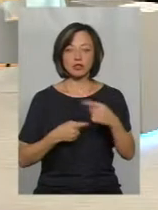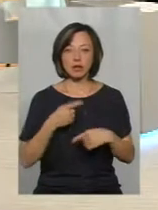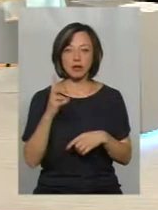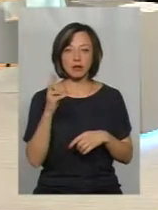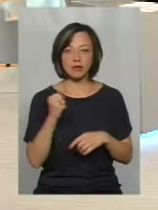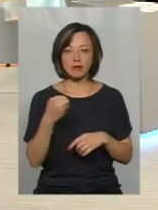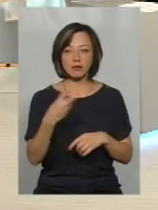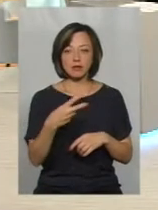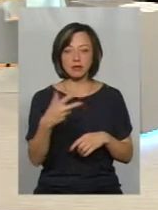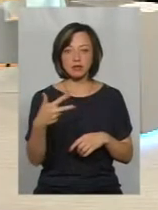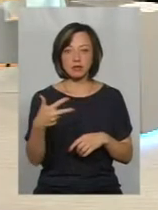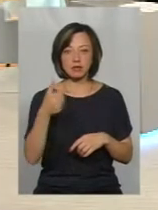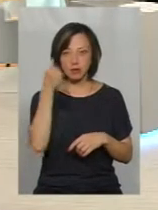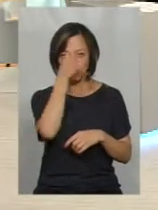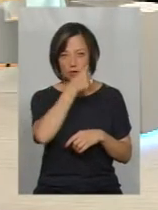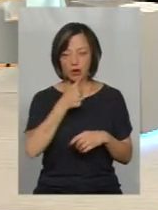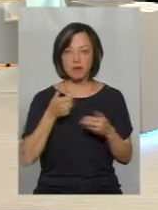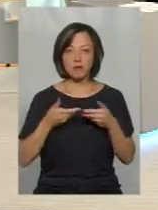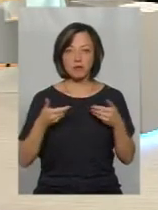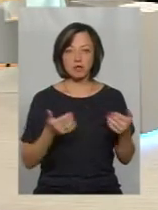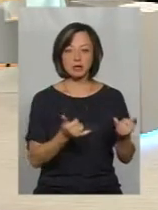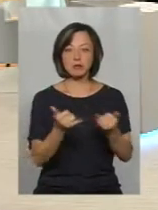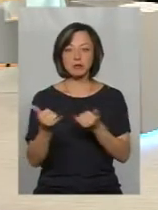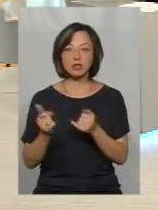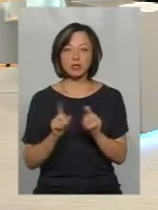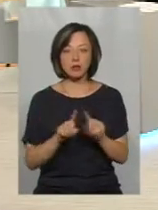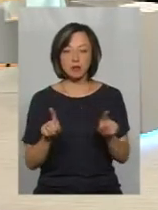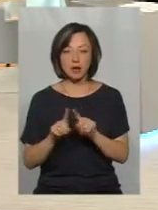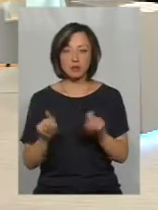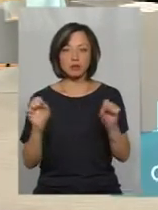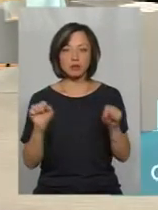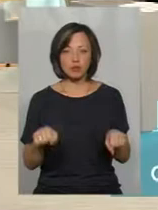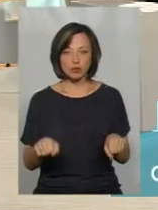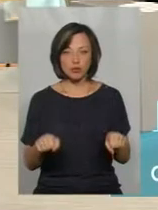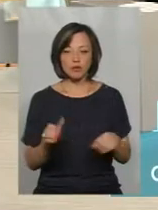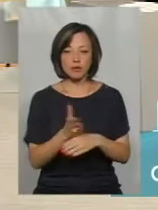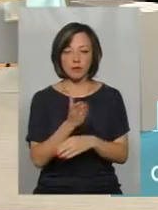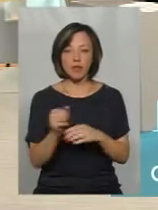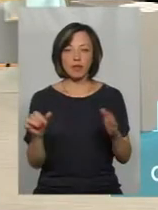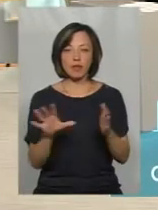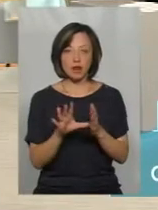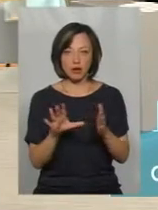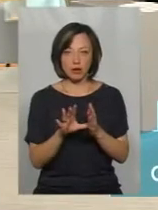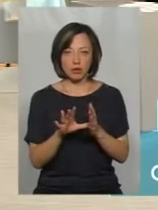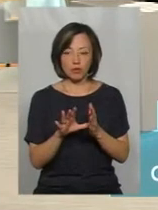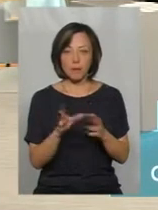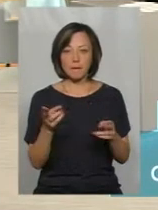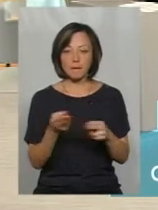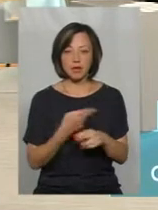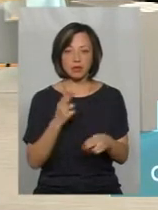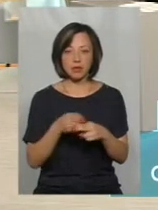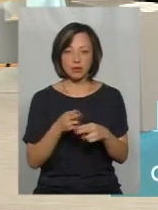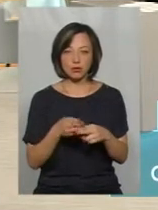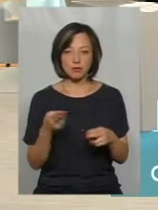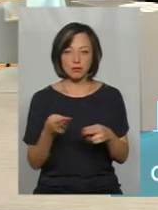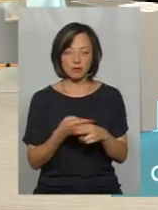20-30 років ми забезпечили елементами, які зможуть генерувати енергію, безперешкодно,